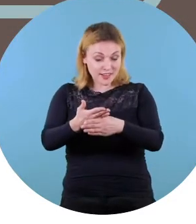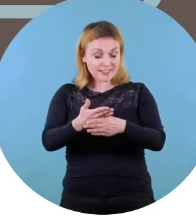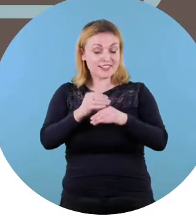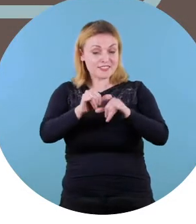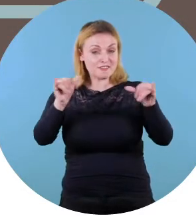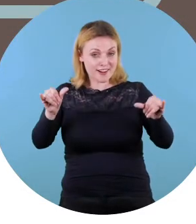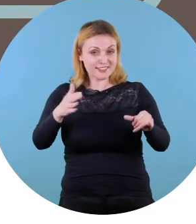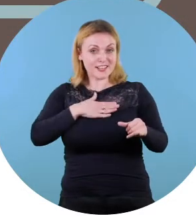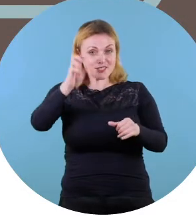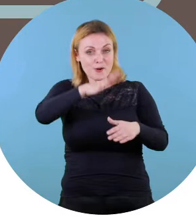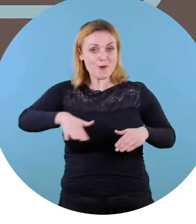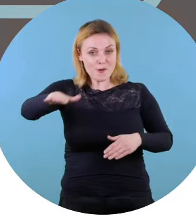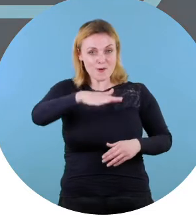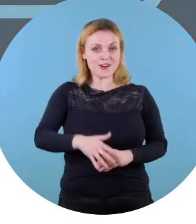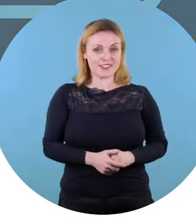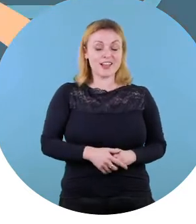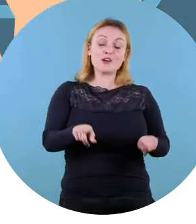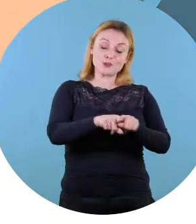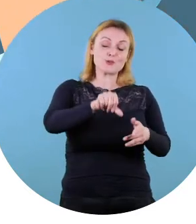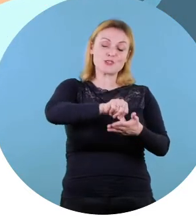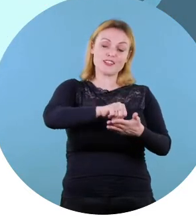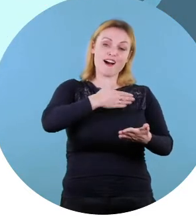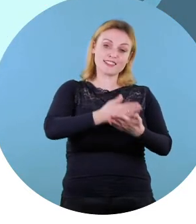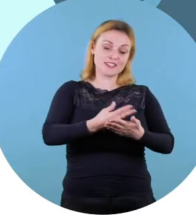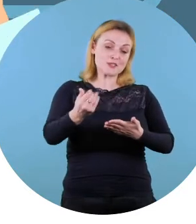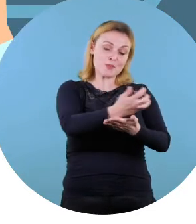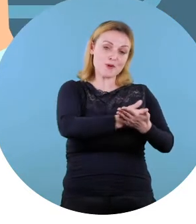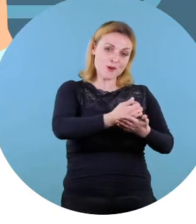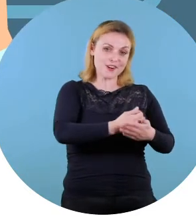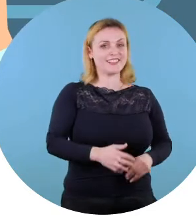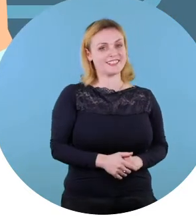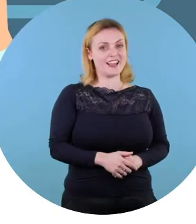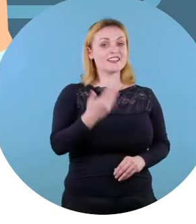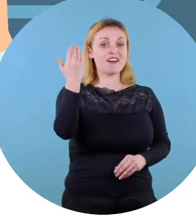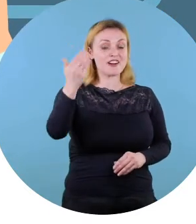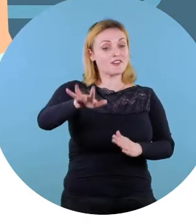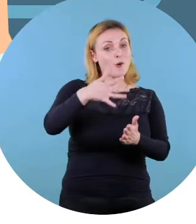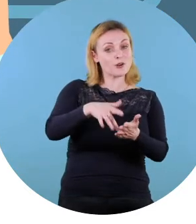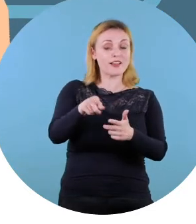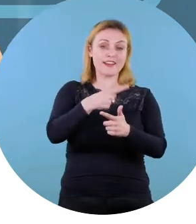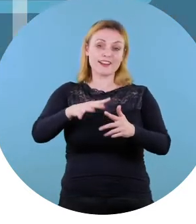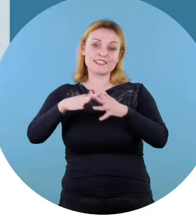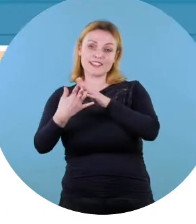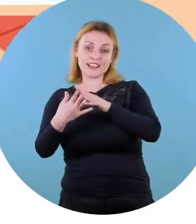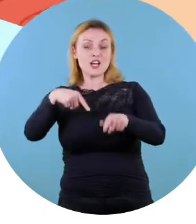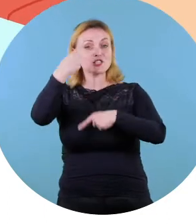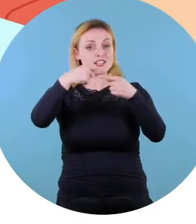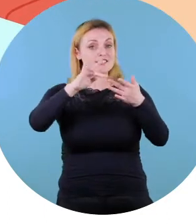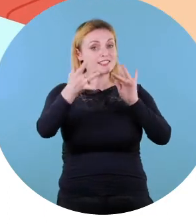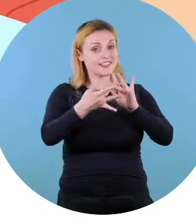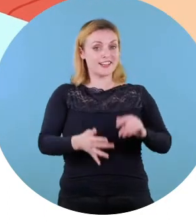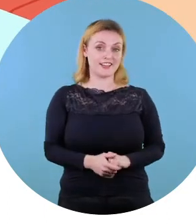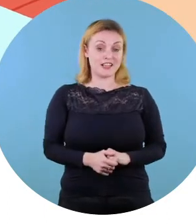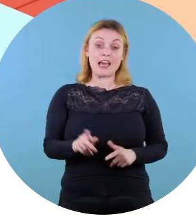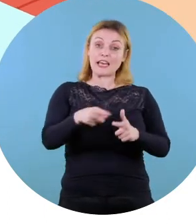развитию своей маленькой родине? Тогда принимайте активное участие в сборе финансовых интрибуций для вашего города или села на